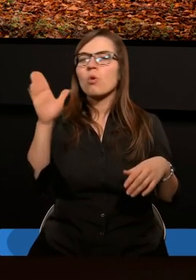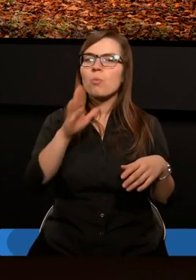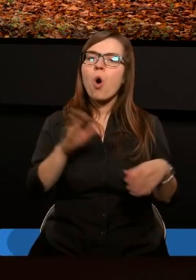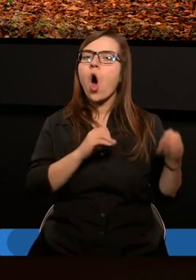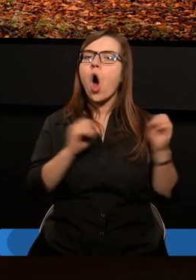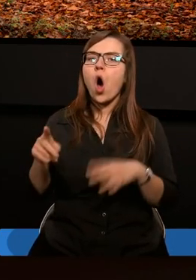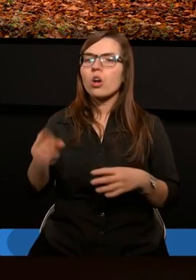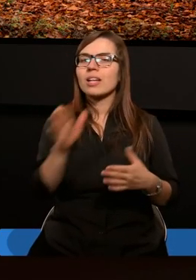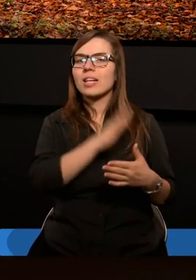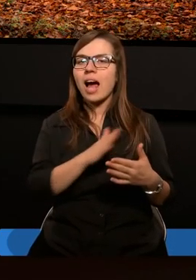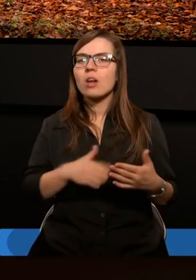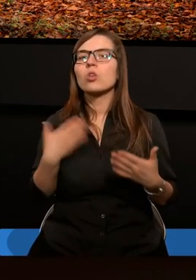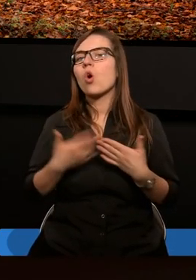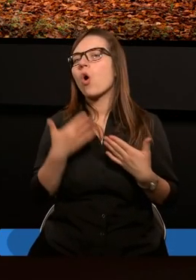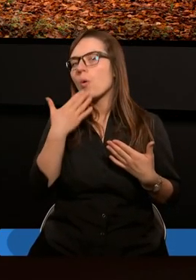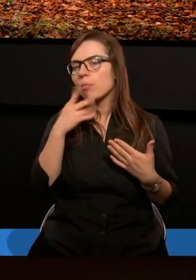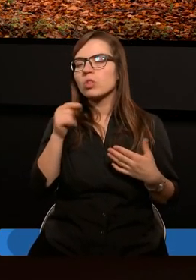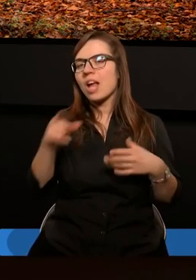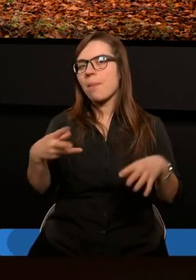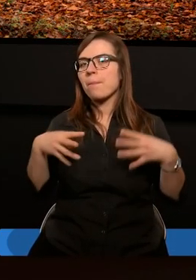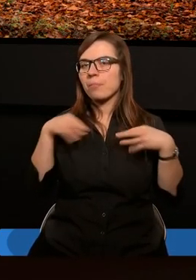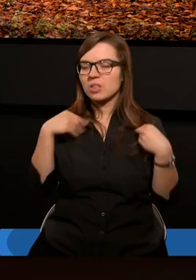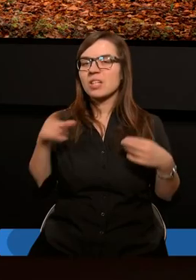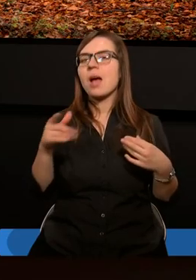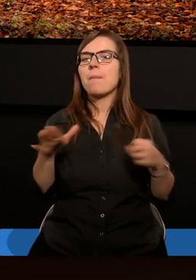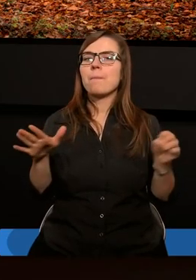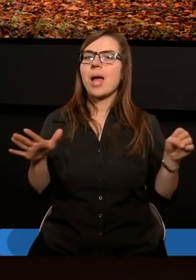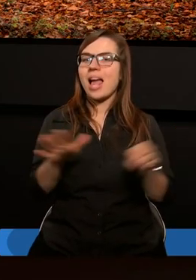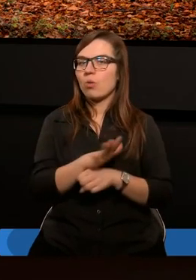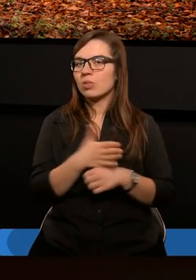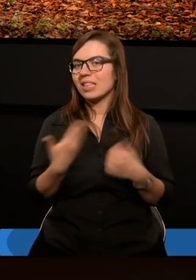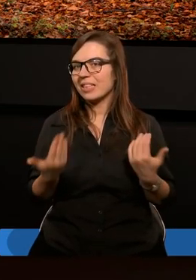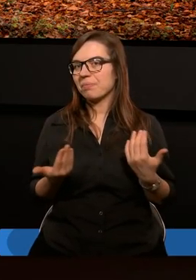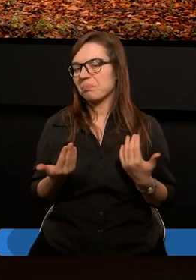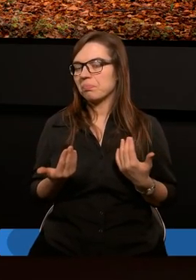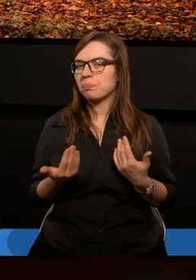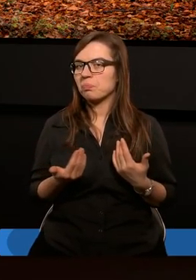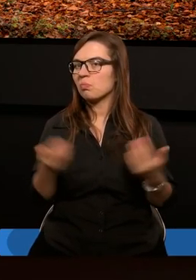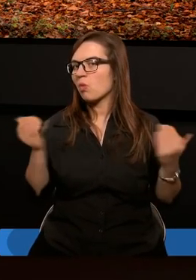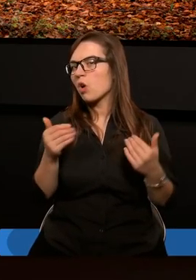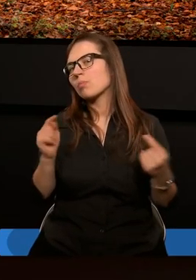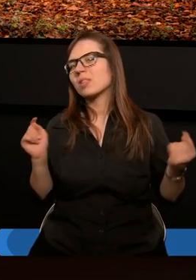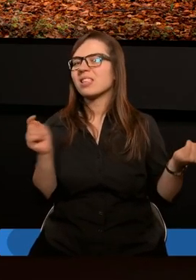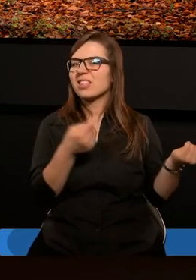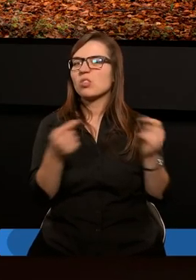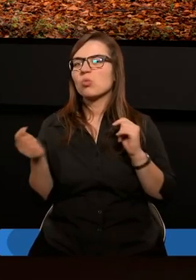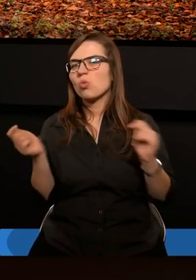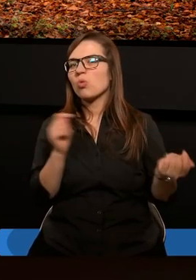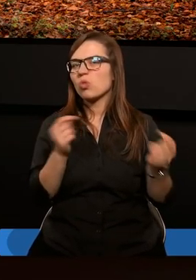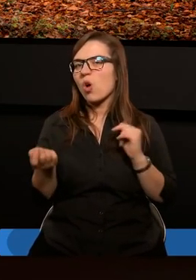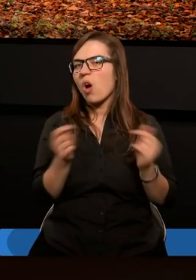Pan Bóg odrzucił ten naród, skoro mówi o ich przyjęciu i ich pełni? Możemy dyskutować